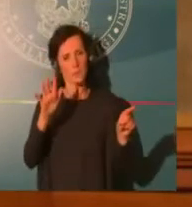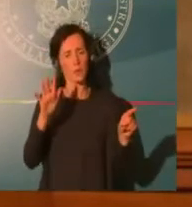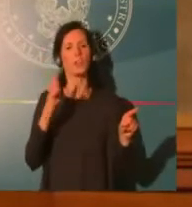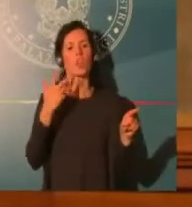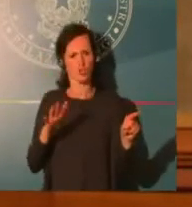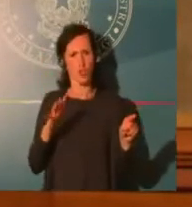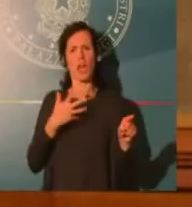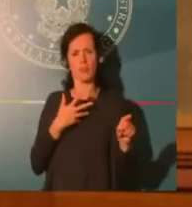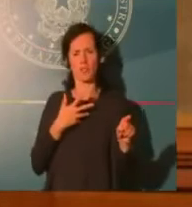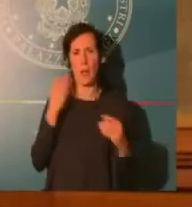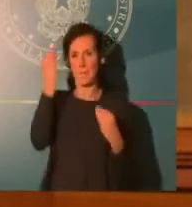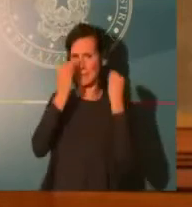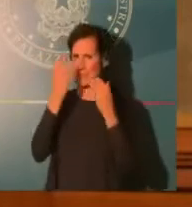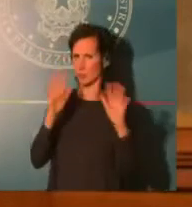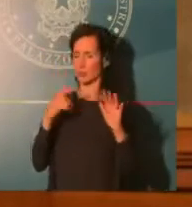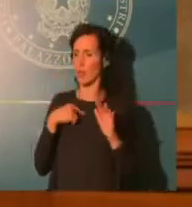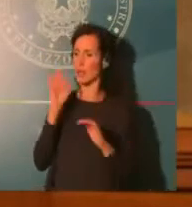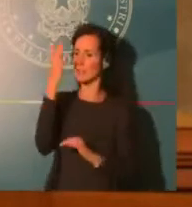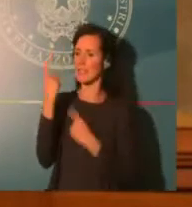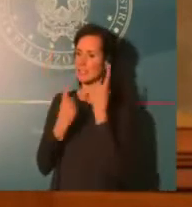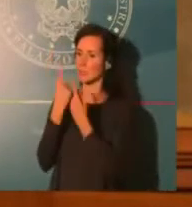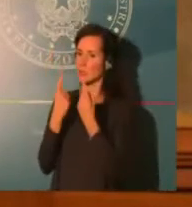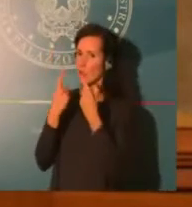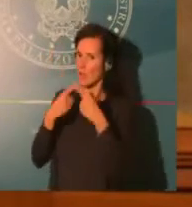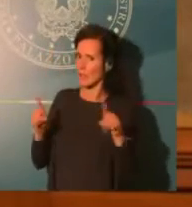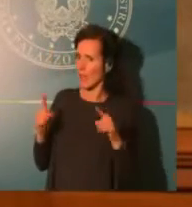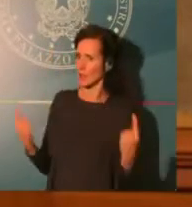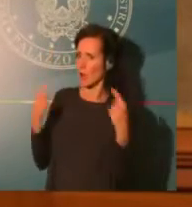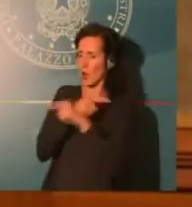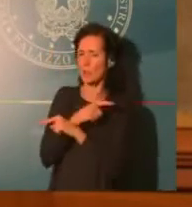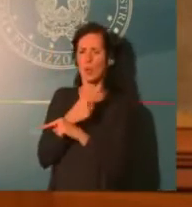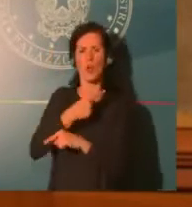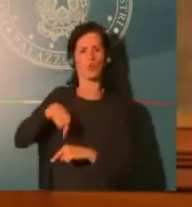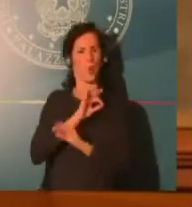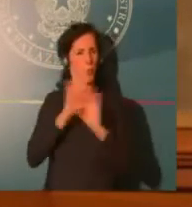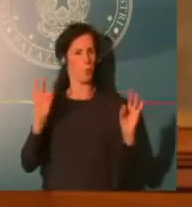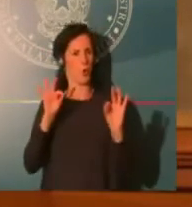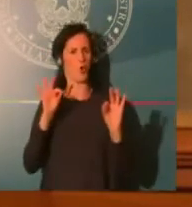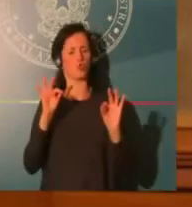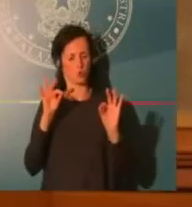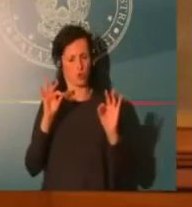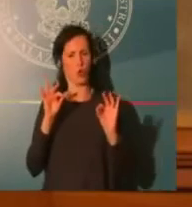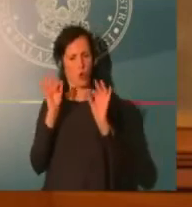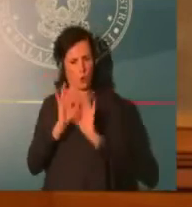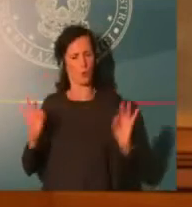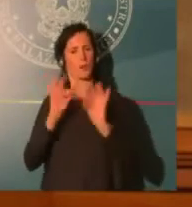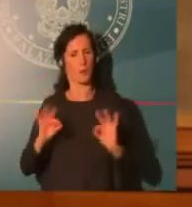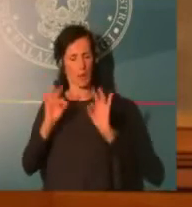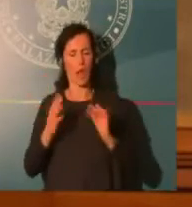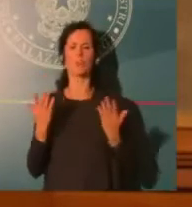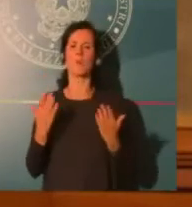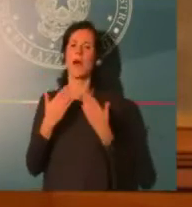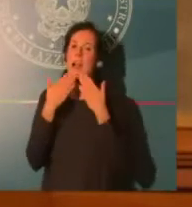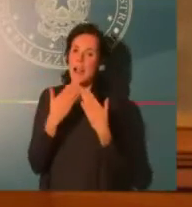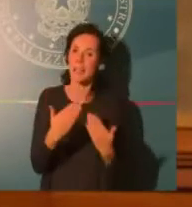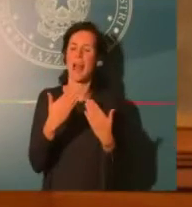anche alla efficacia, alla forza del rimbalzo dell'economia italiana del terzo trimestre, noi ci troviamo in una condizione solida e pienamente